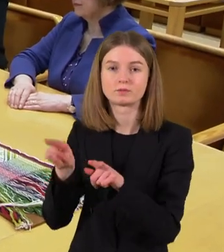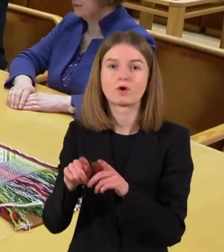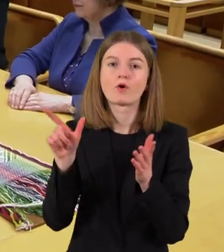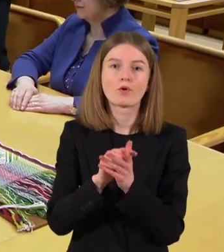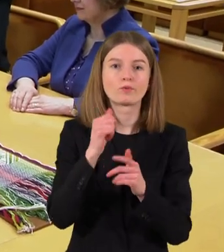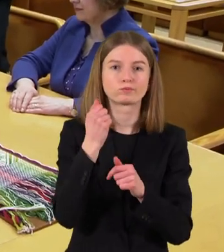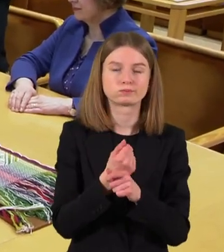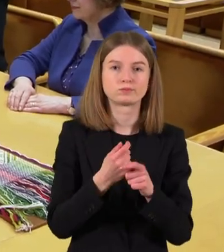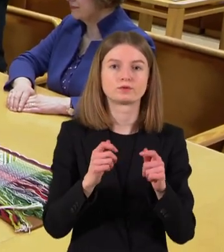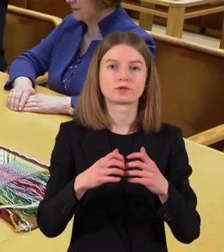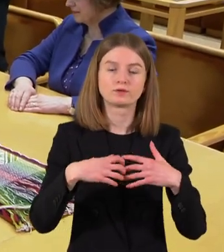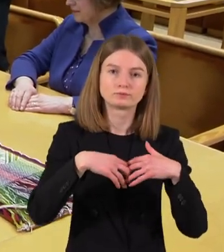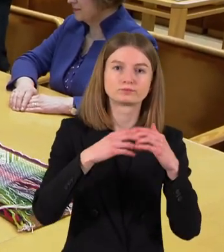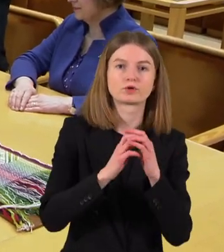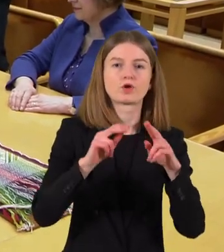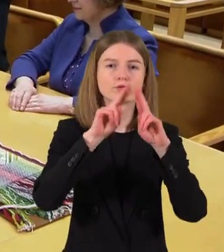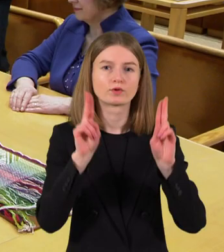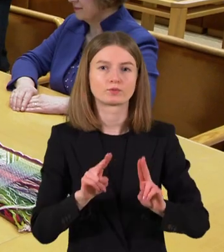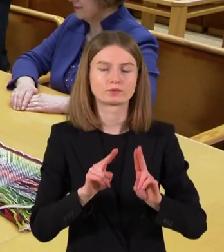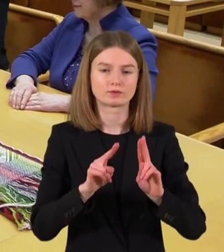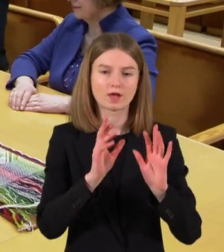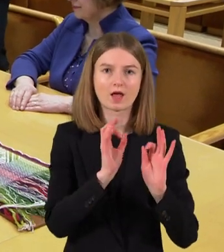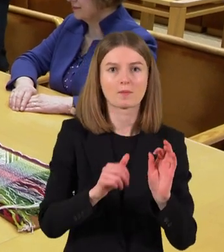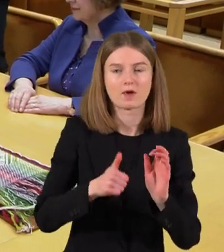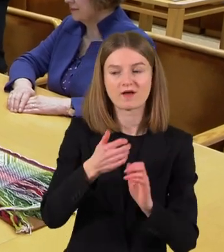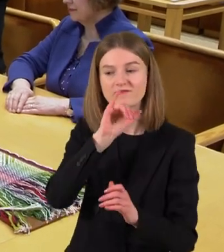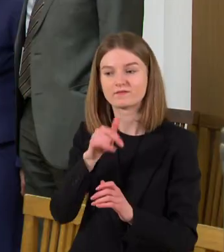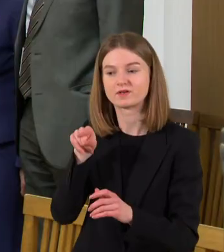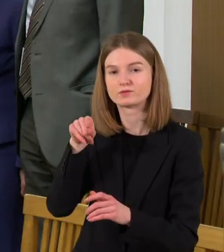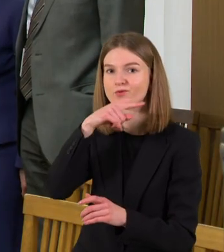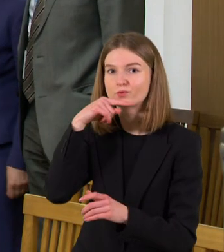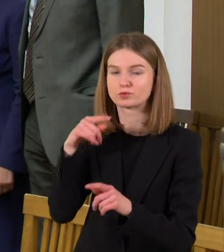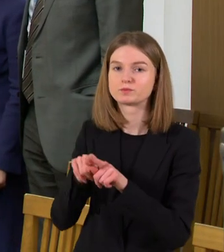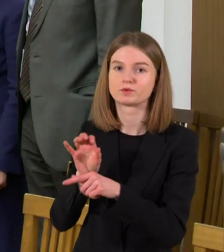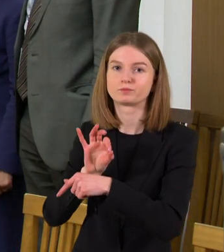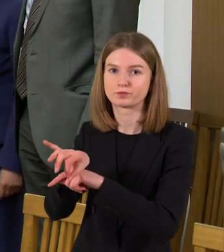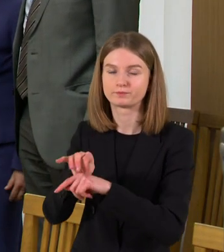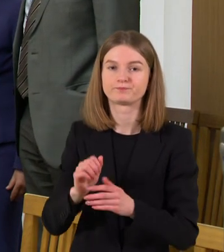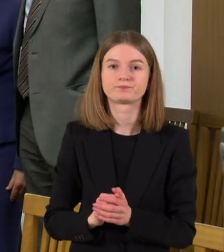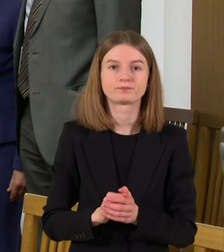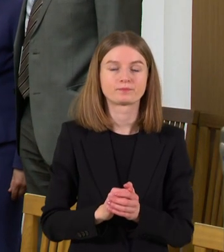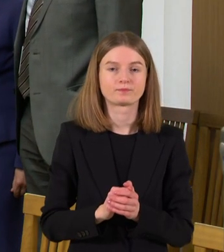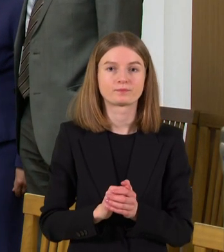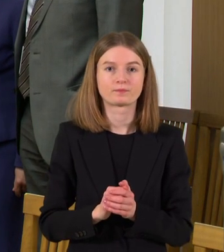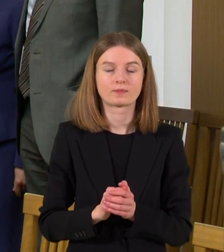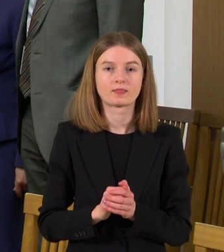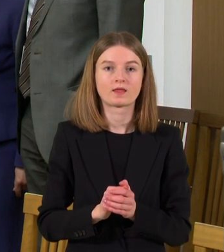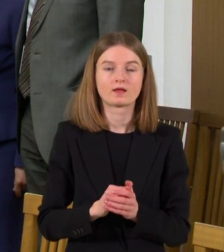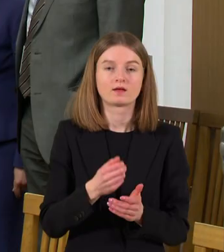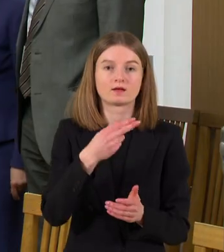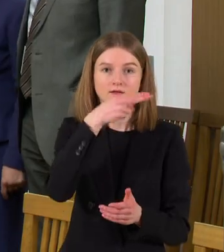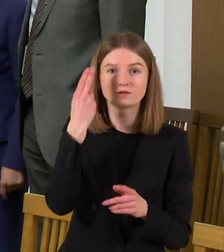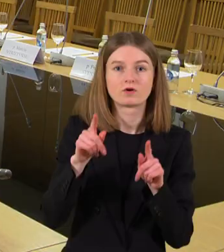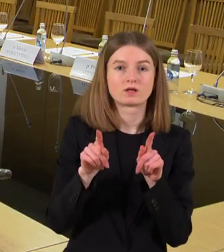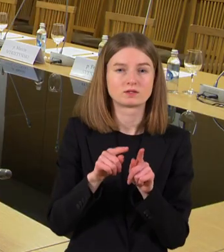tarptautinį teisinį mechanizmą įvertinantį agresoriaus nusikaltimus. Lietuva kvietė Šiaurės, Baltijos šalių bei Lenkijos kolegas